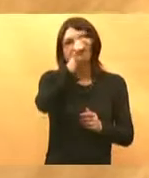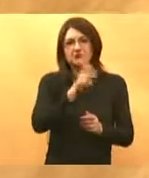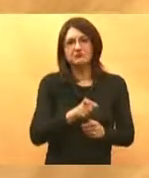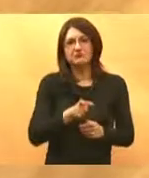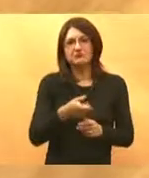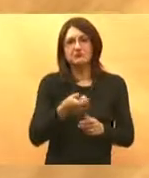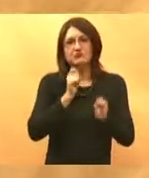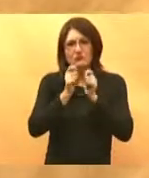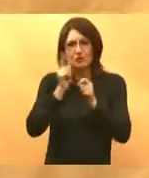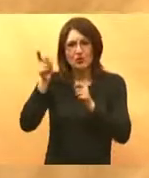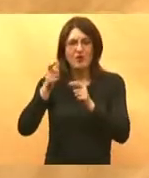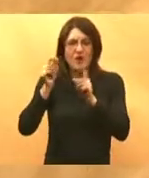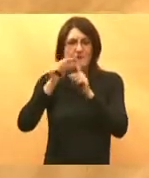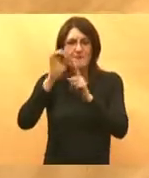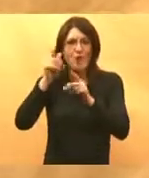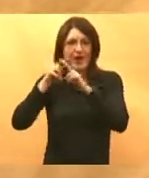poliklinici se dogovori